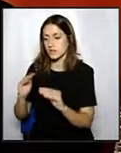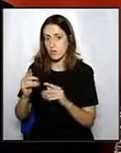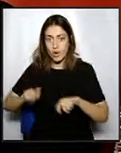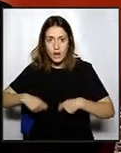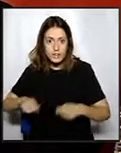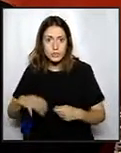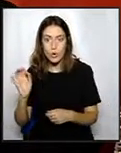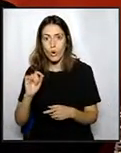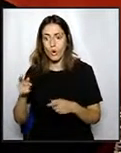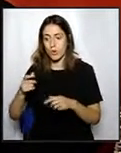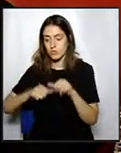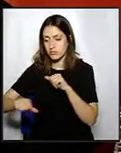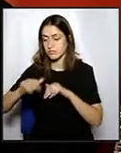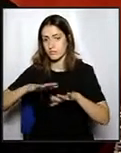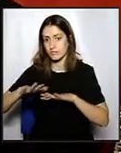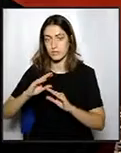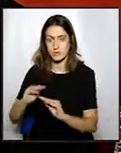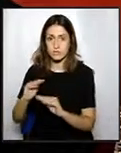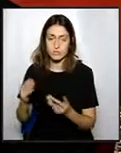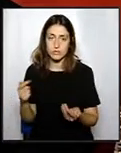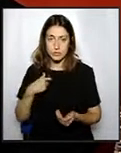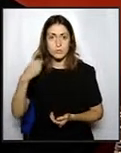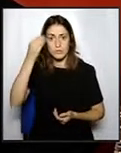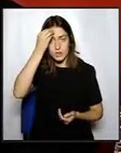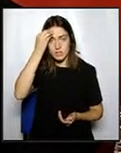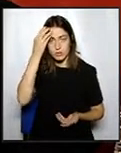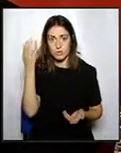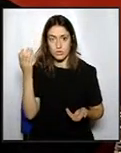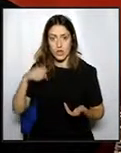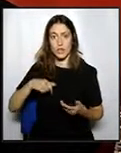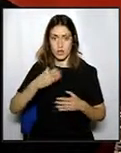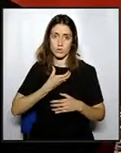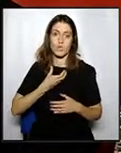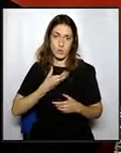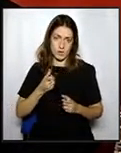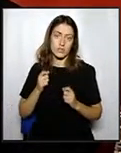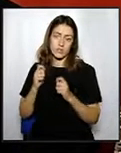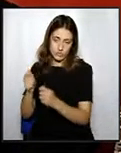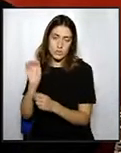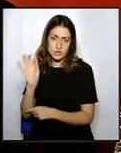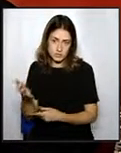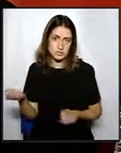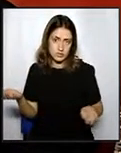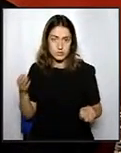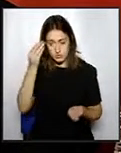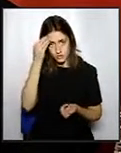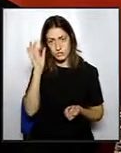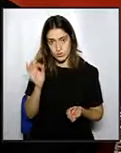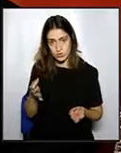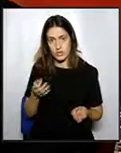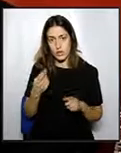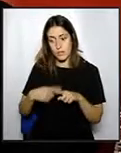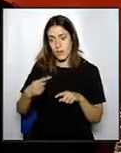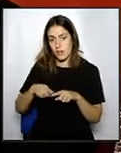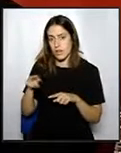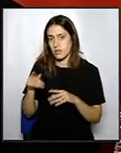expectatives que puguin tenir en el futur, crec que és bo que des d'aquest consistori no se'ls hi negués aquesta aportació que estic convençut